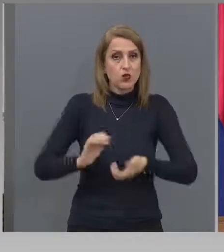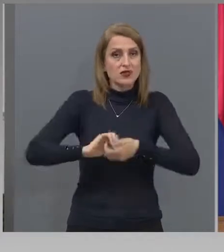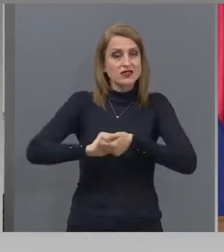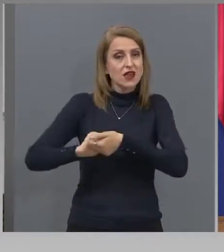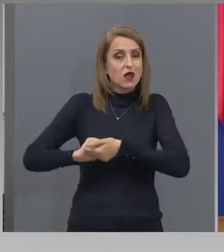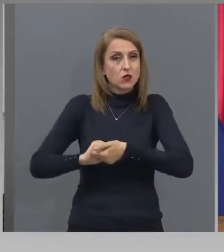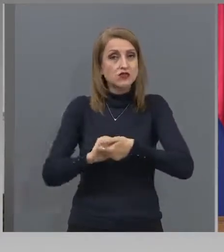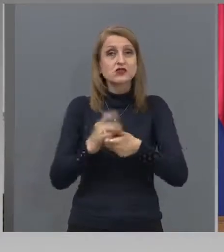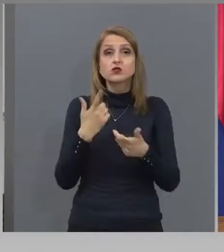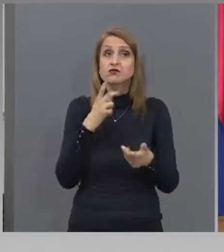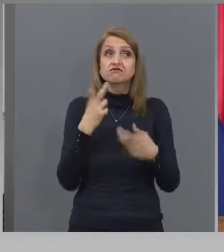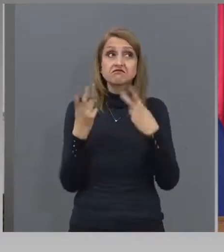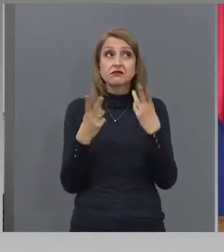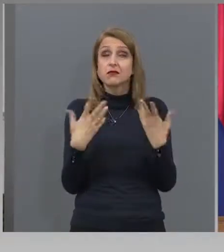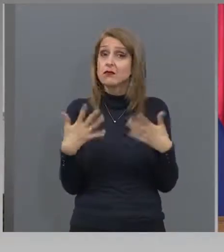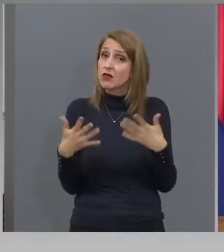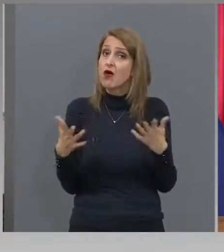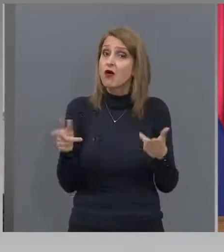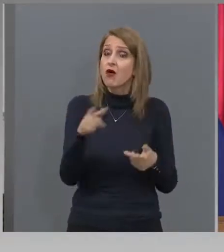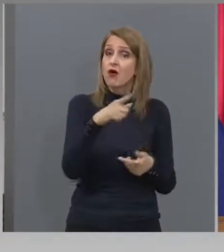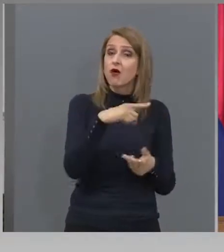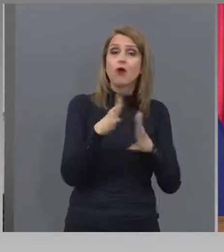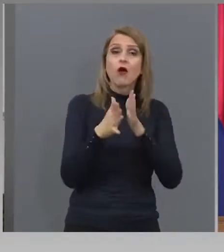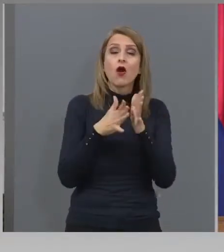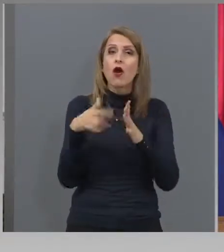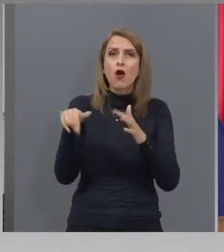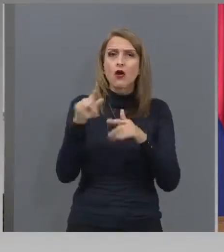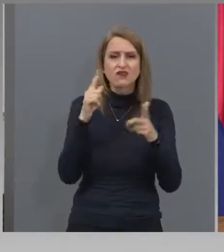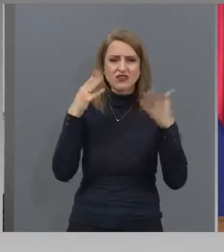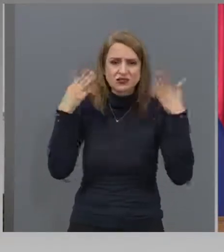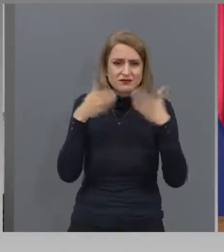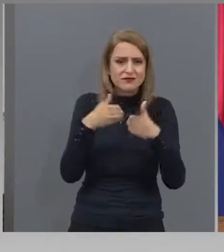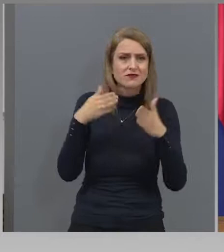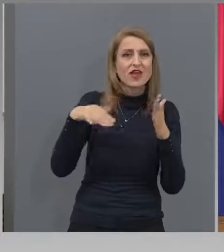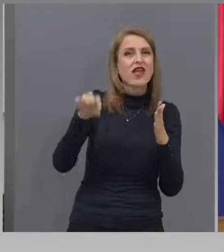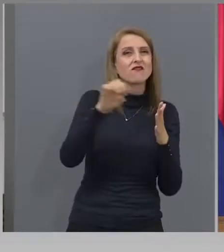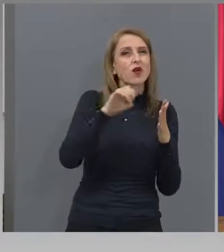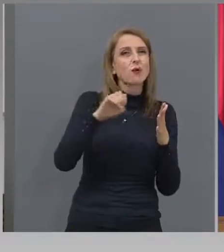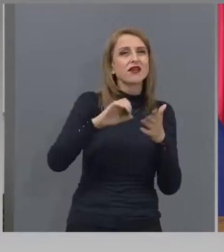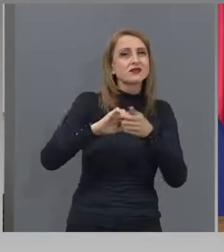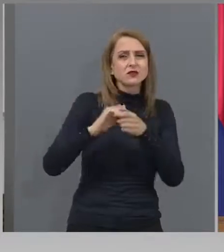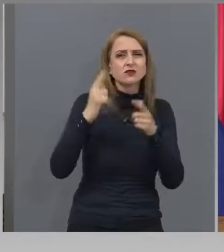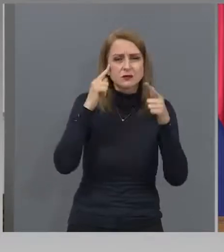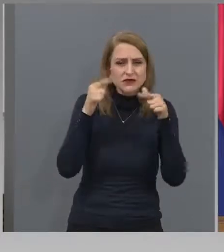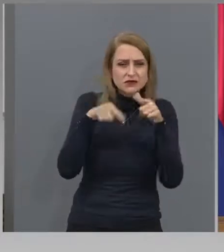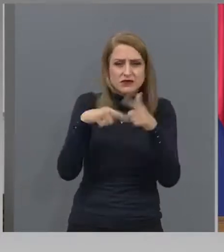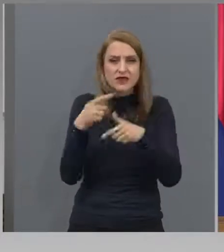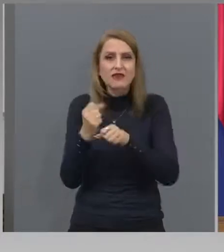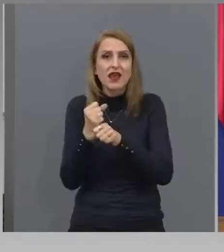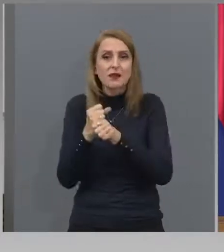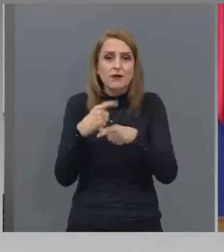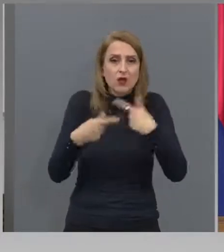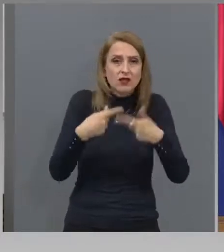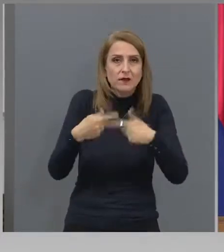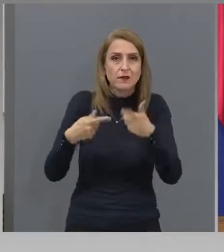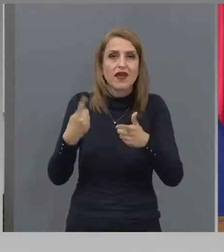много хора са концентрирани да работят в една точка и ще даде резултат.